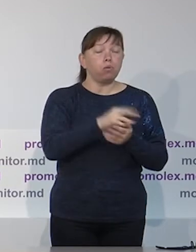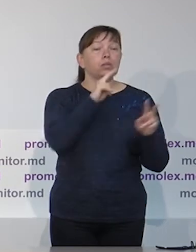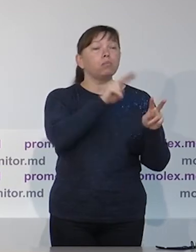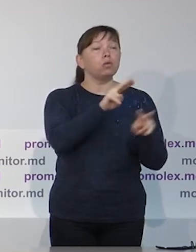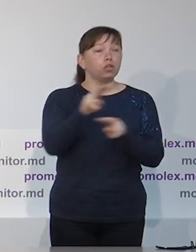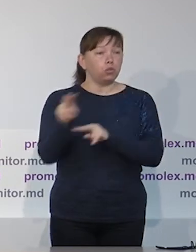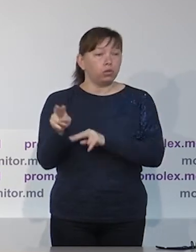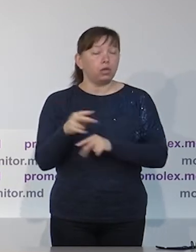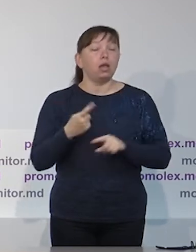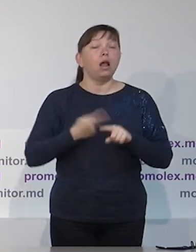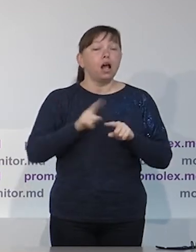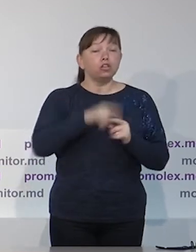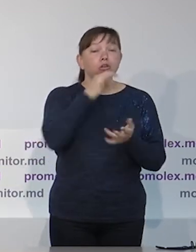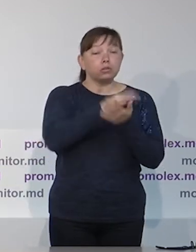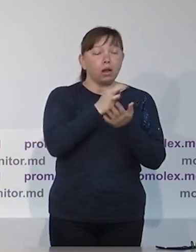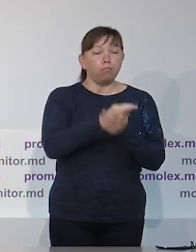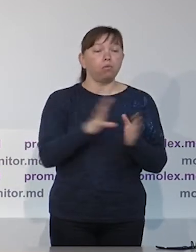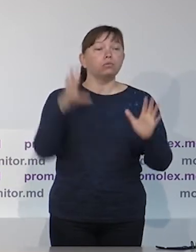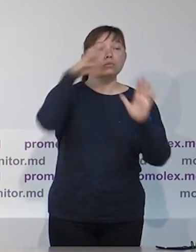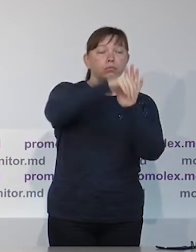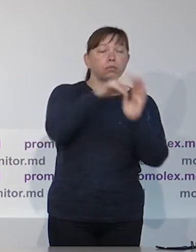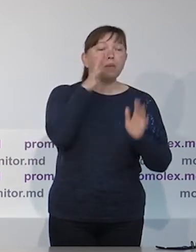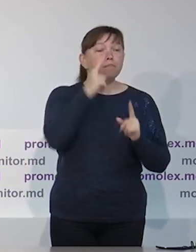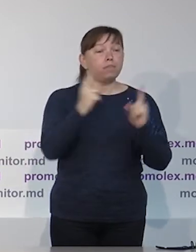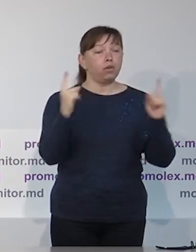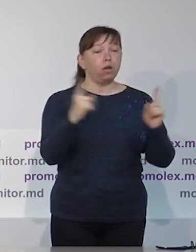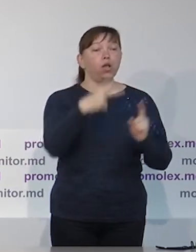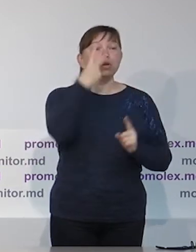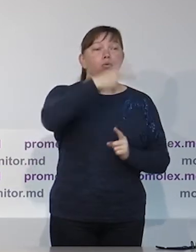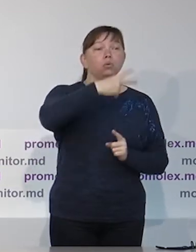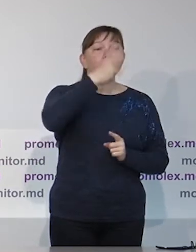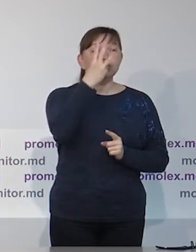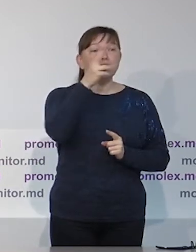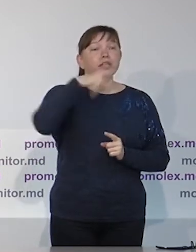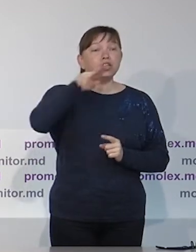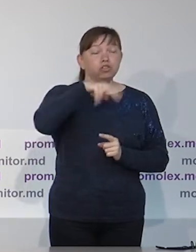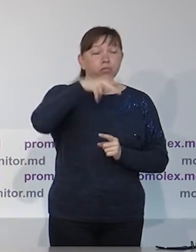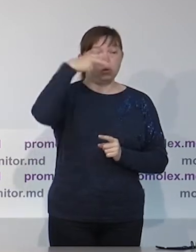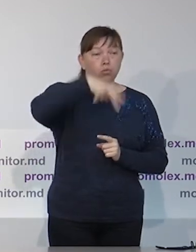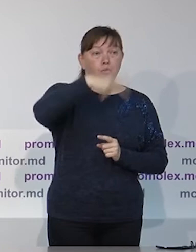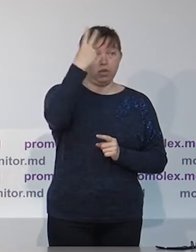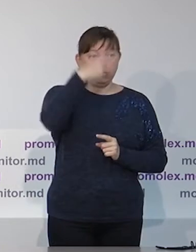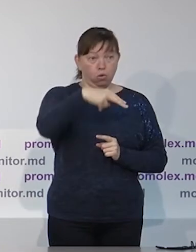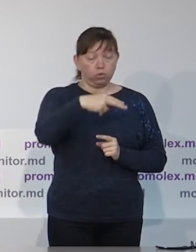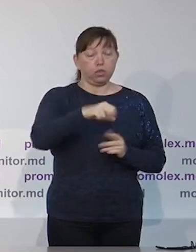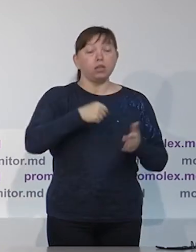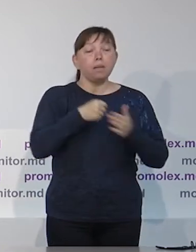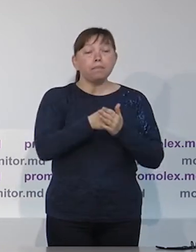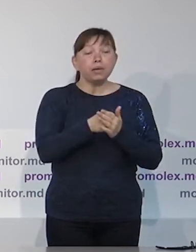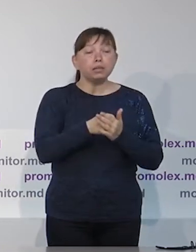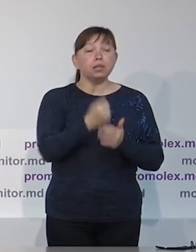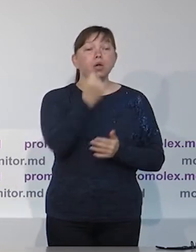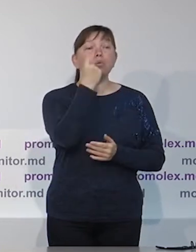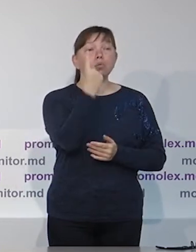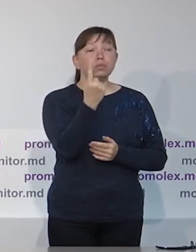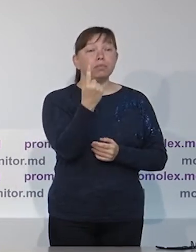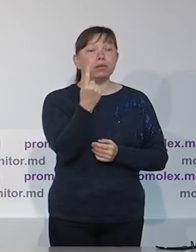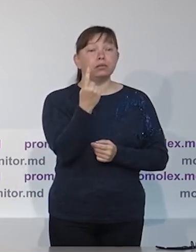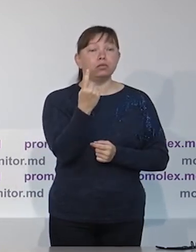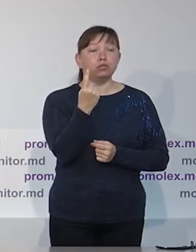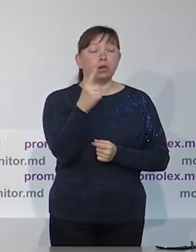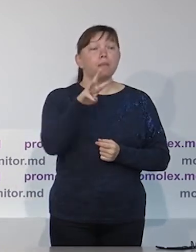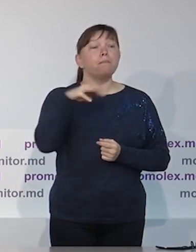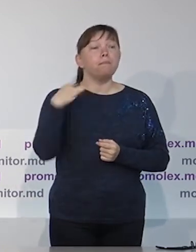по наблюдению за выборами. Я сказал, что эта пресс-конференция посвящена не только представлению самой миссии, но также